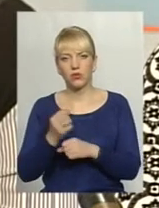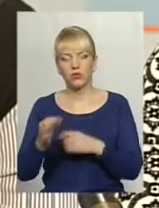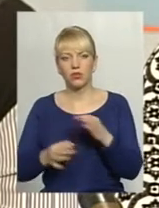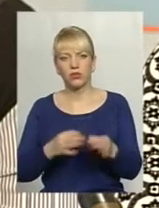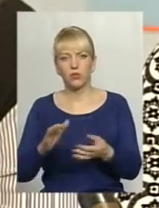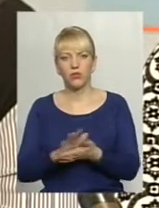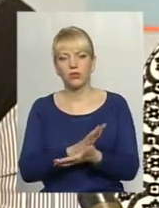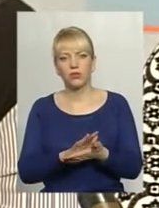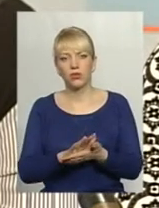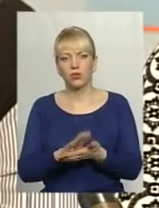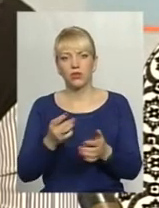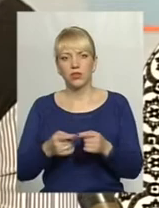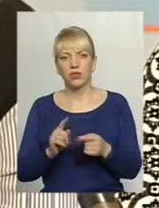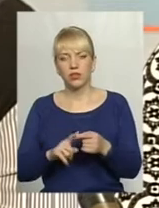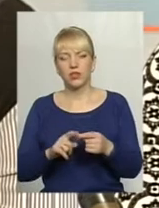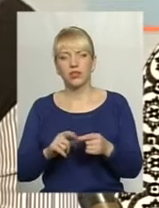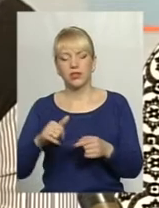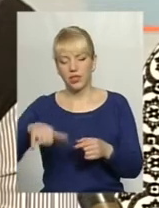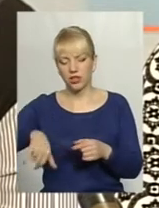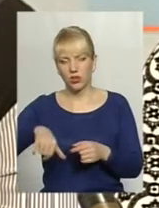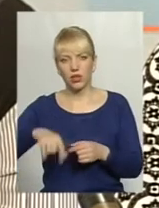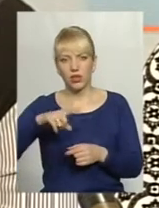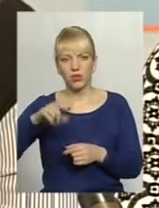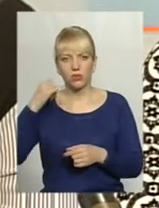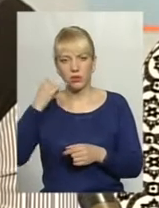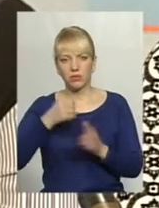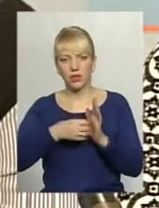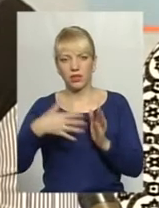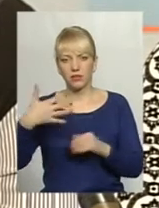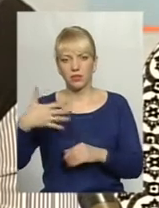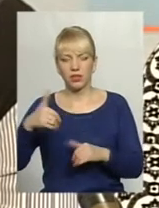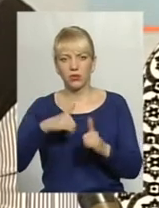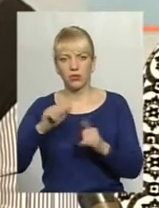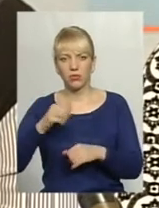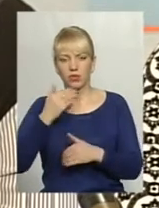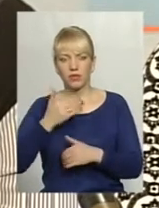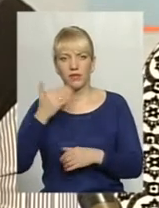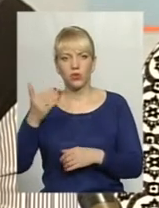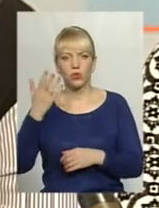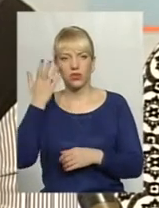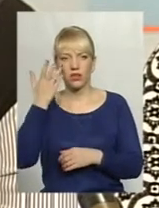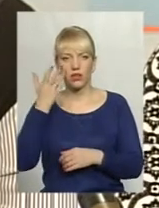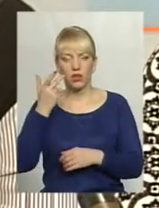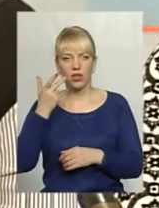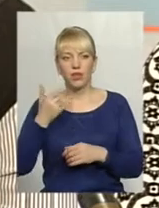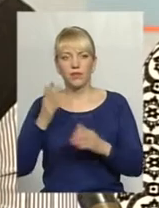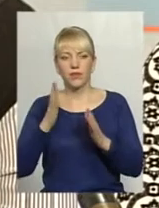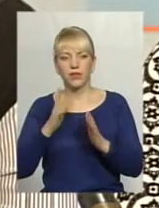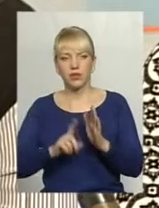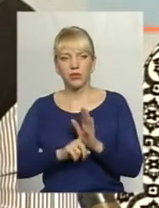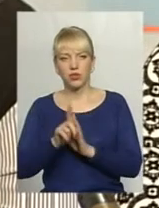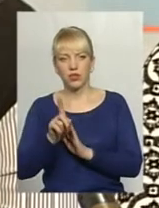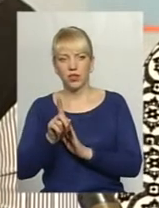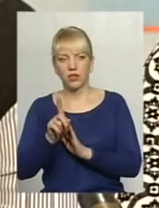безкоштовно. Це стаціонарний номер телефону 1550, куди можна звернутися, коли тільки розгортається,